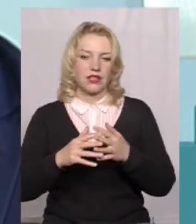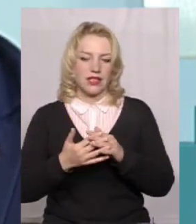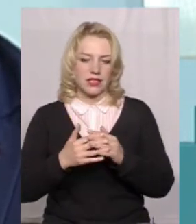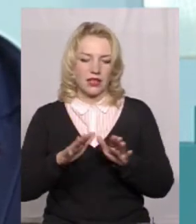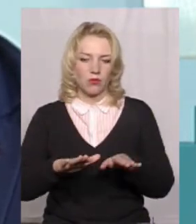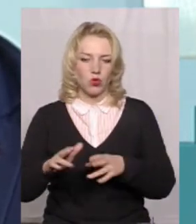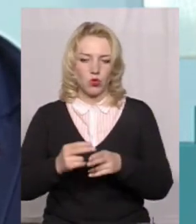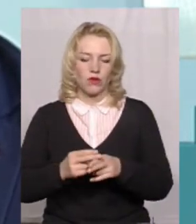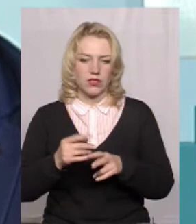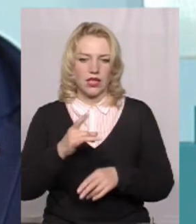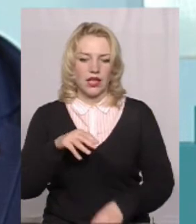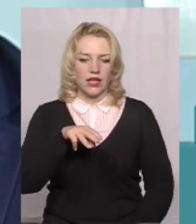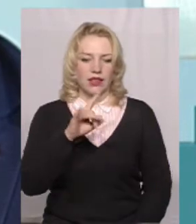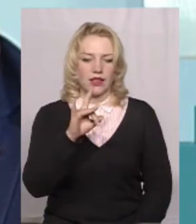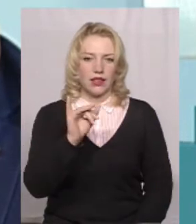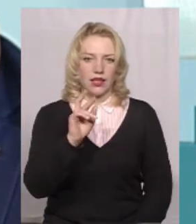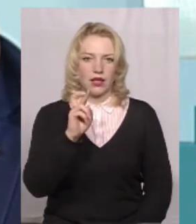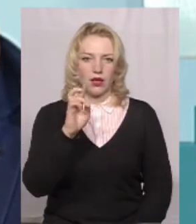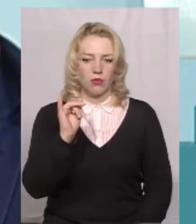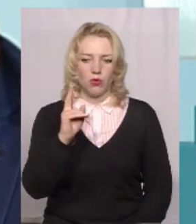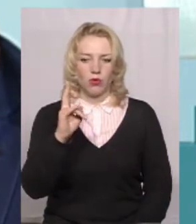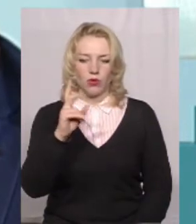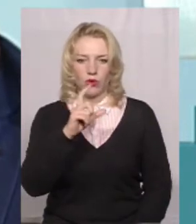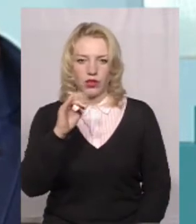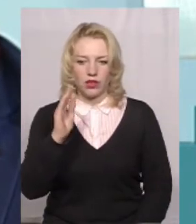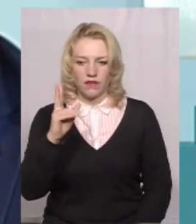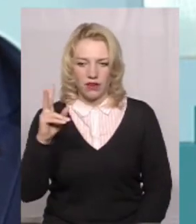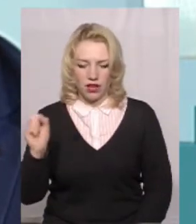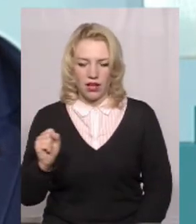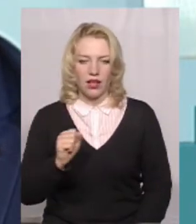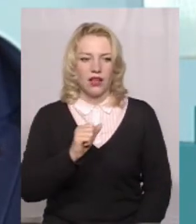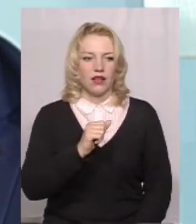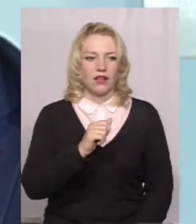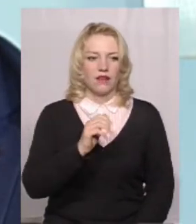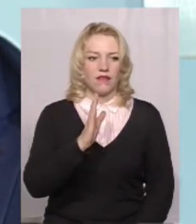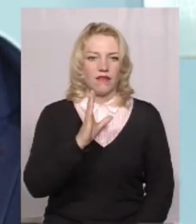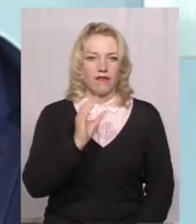району, а саме село Трибухівка, село Вихрівка і село Великий Жванчик.